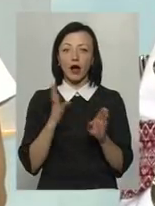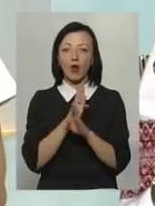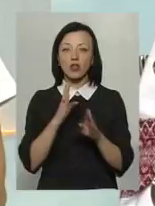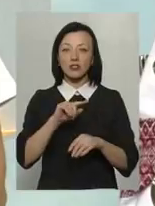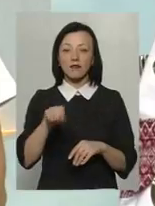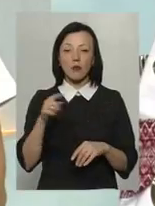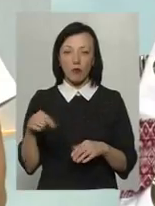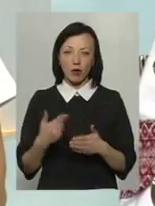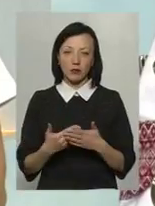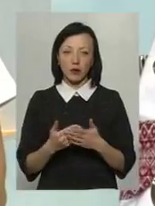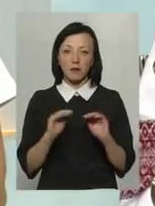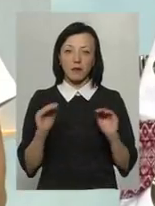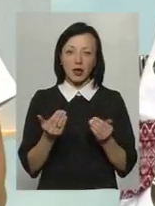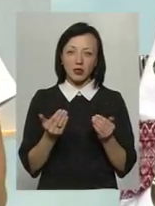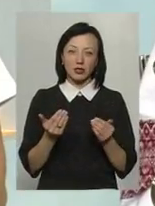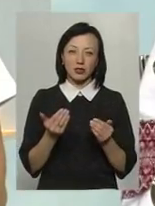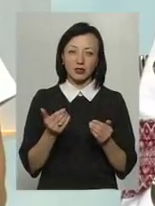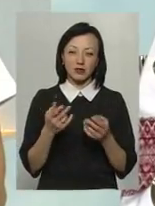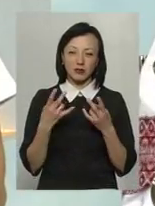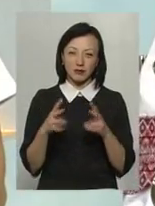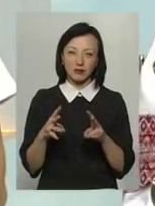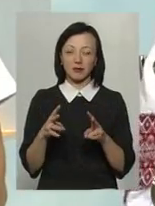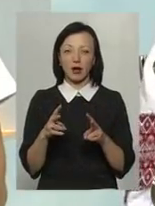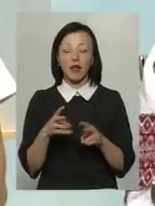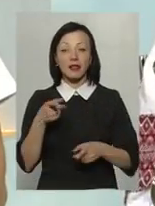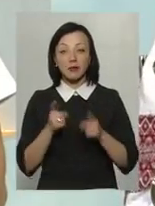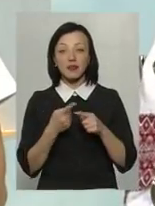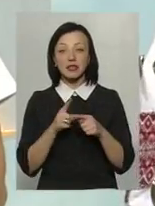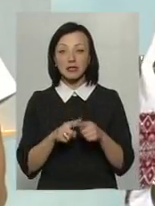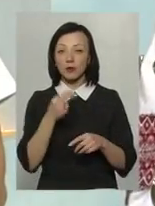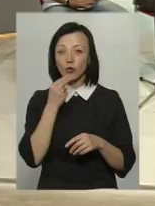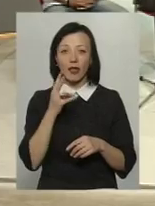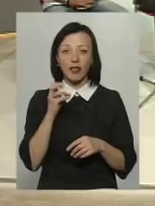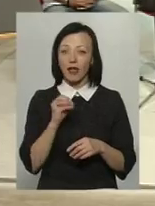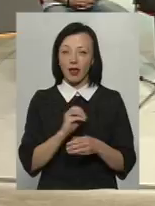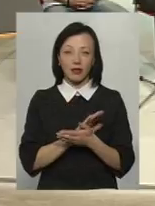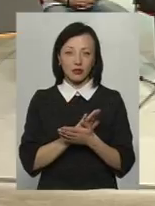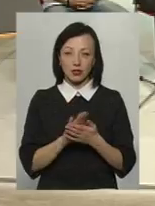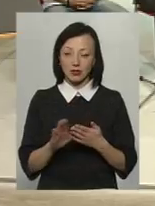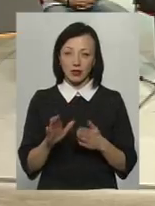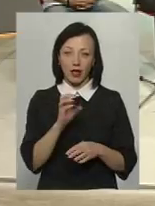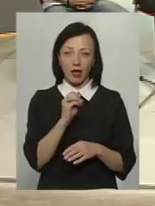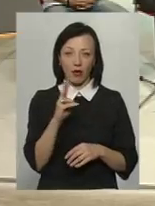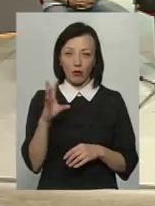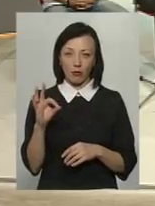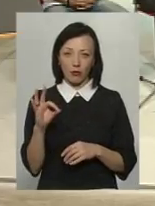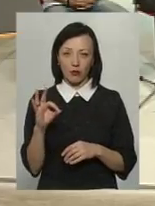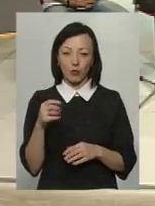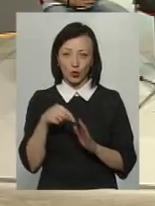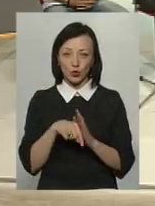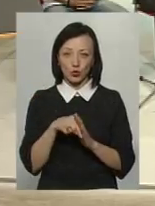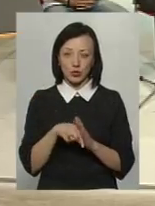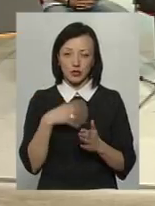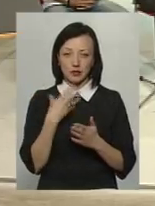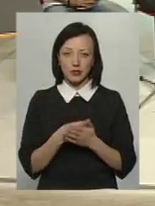так. Тобто, менше викидів там мають і все. Насправді, ці продукти не є органічними, не є еко, ну, по суті,